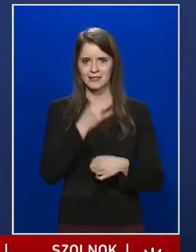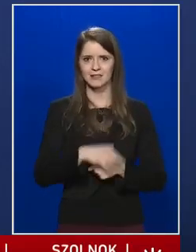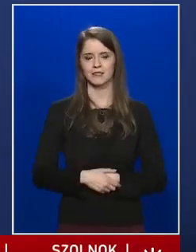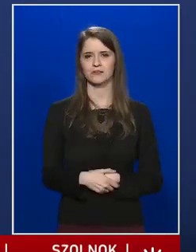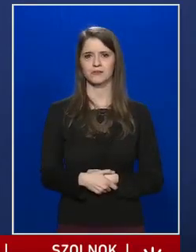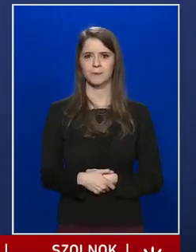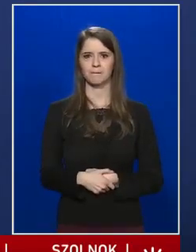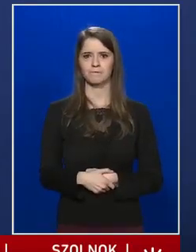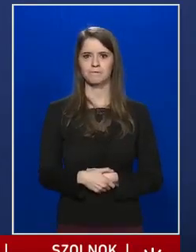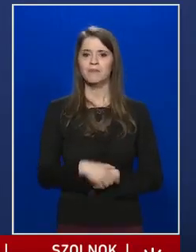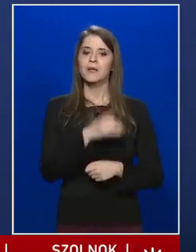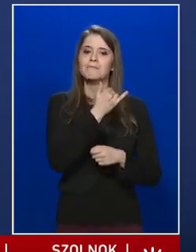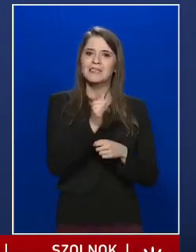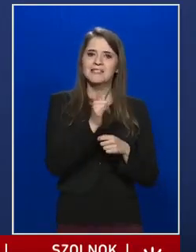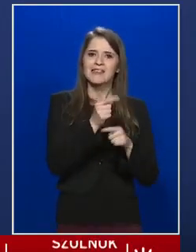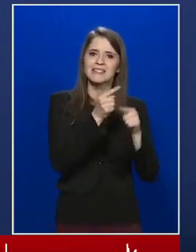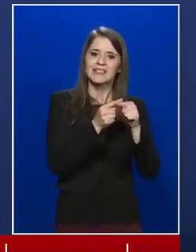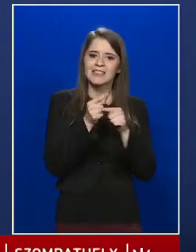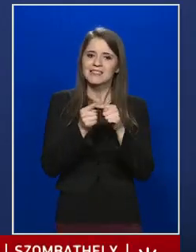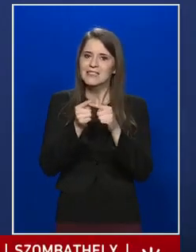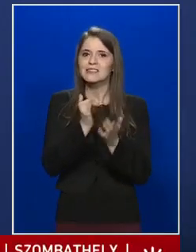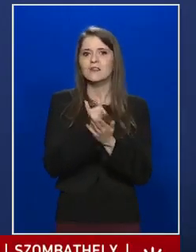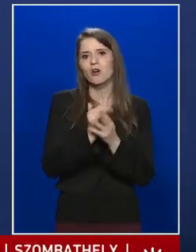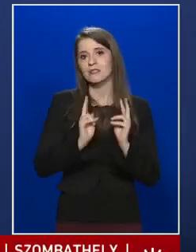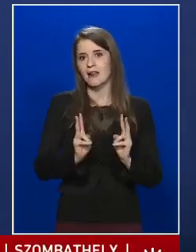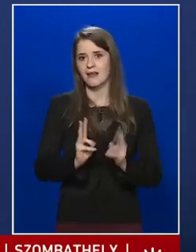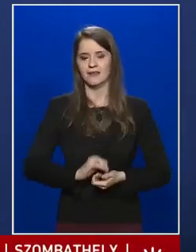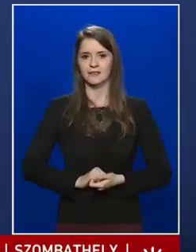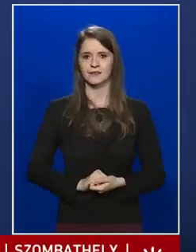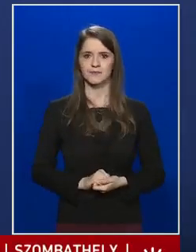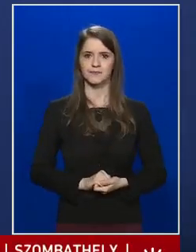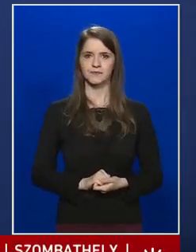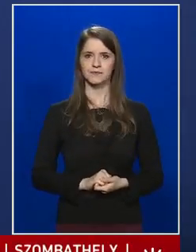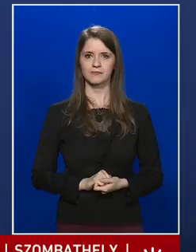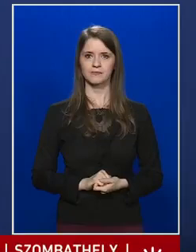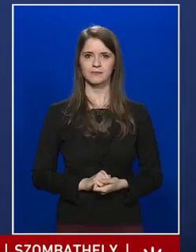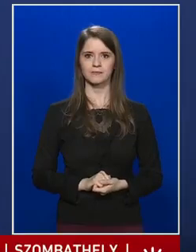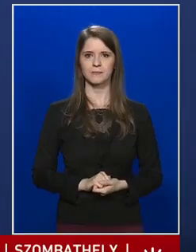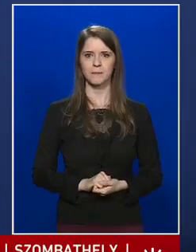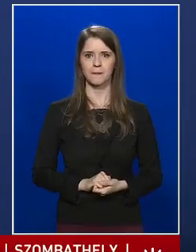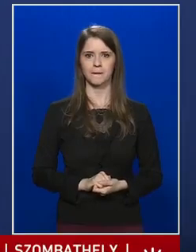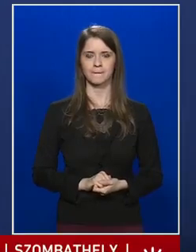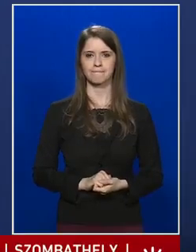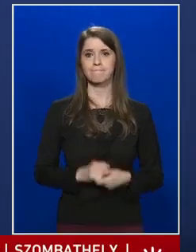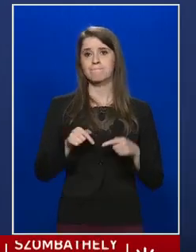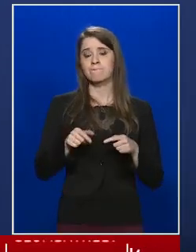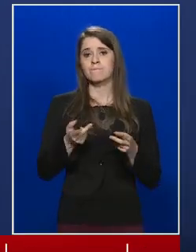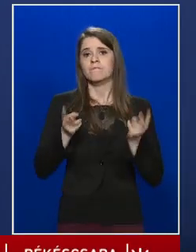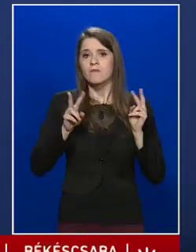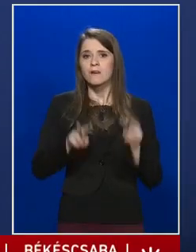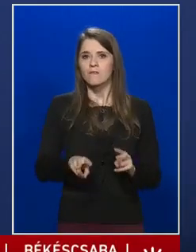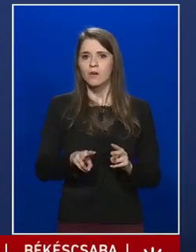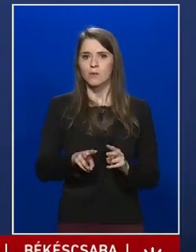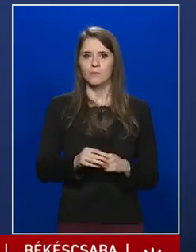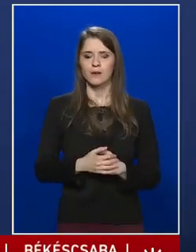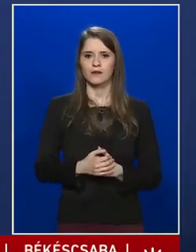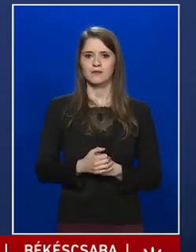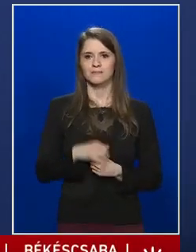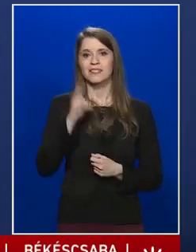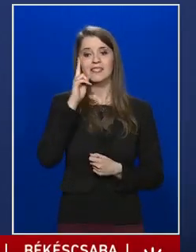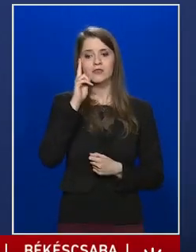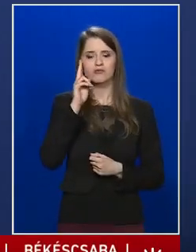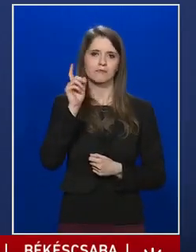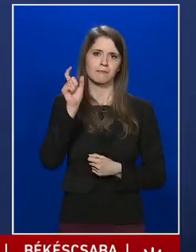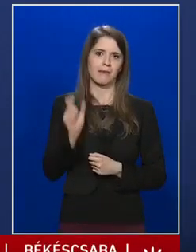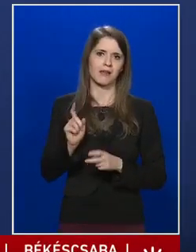Mindegyik része igaz lehet. Tehát valóban ismert olyan,